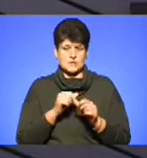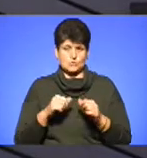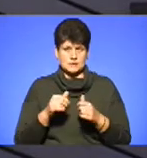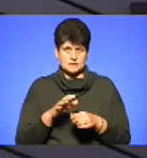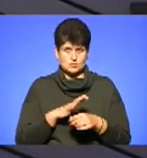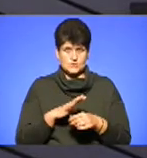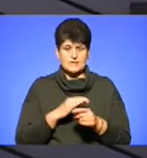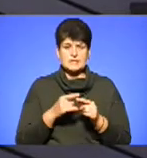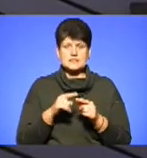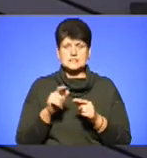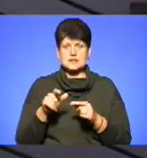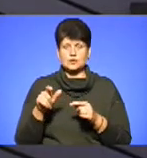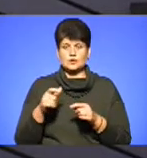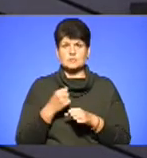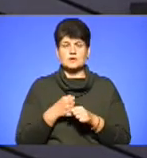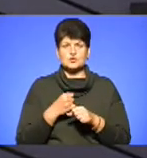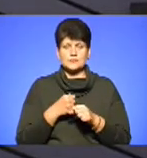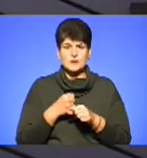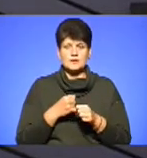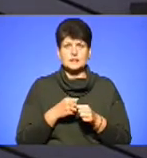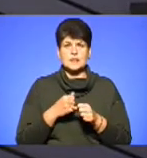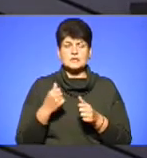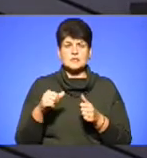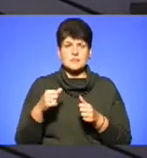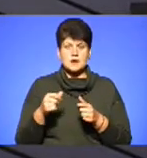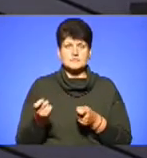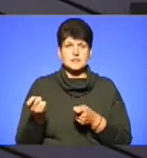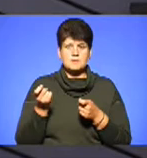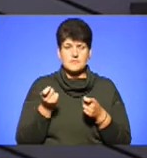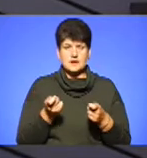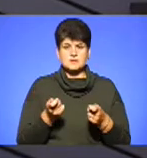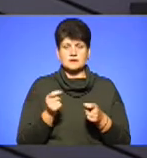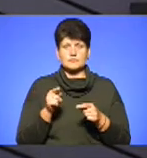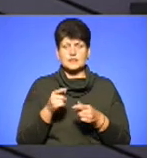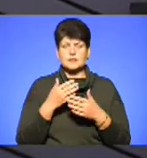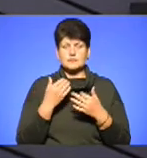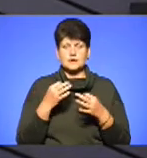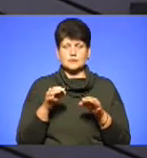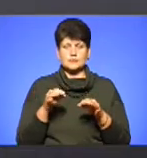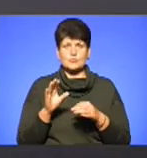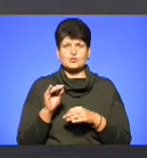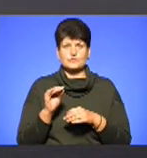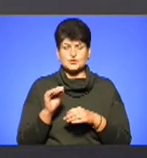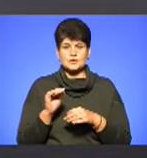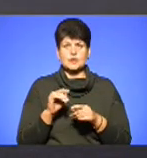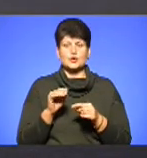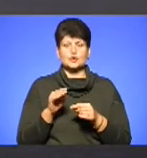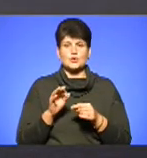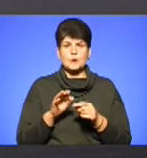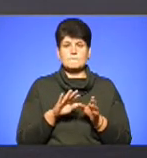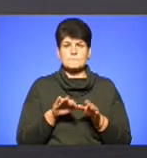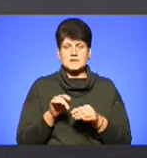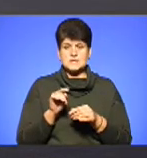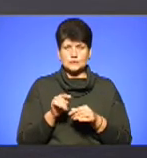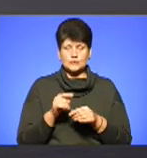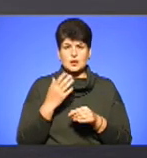люди, але ці люди, що працювали на заправці, підвезені, вони не мають допусків посвідчення. То після того, як